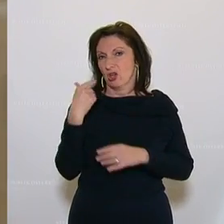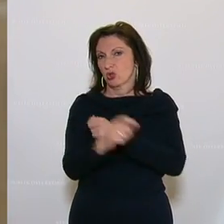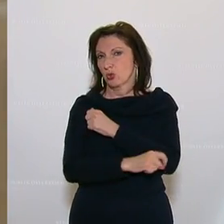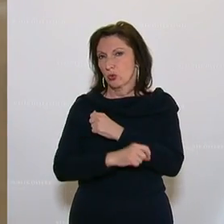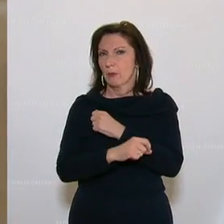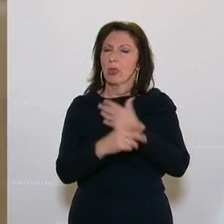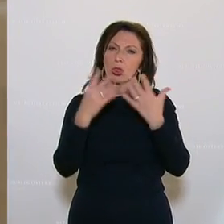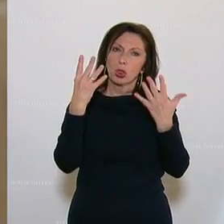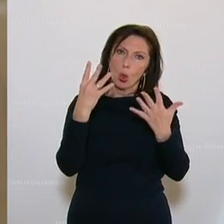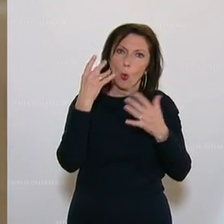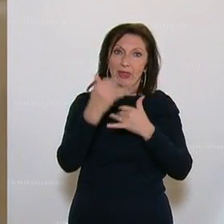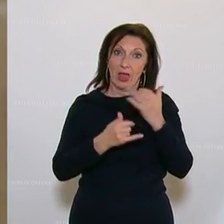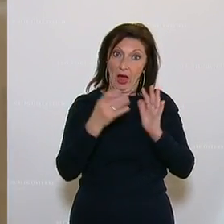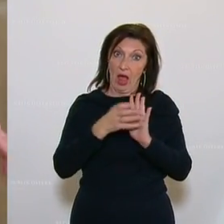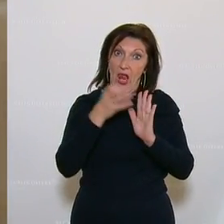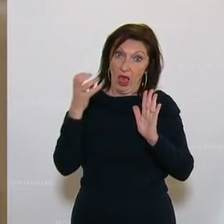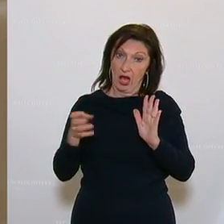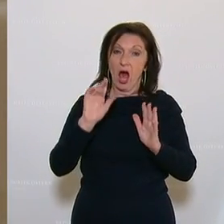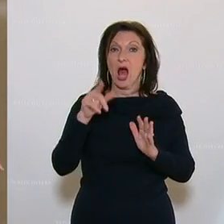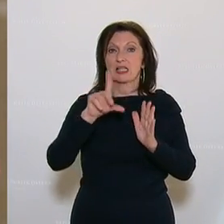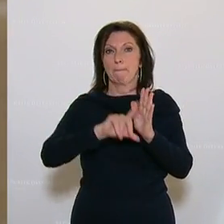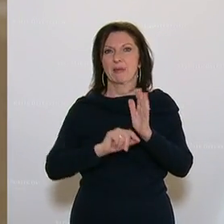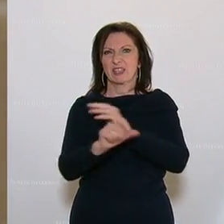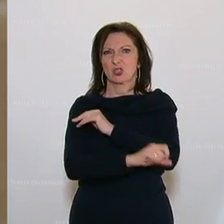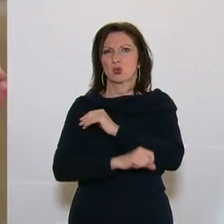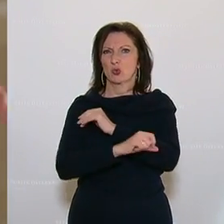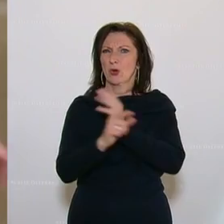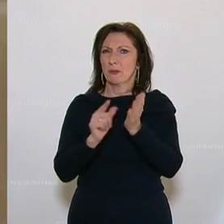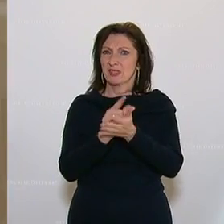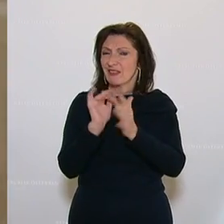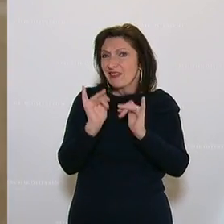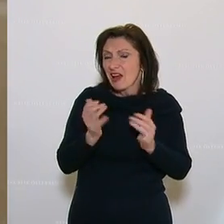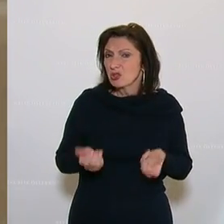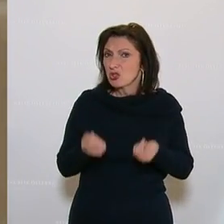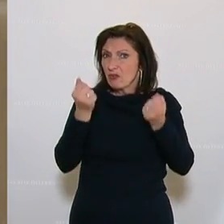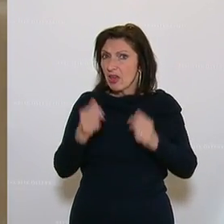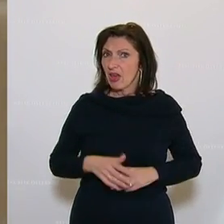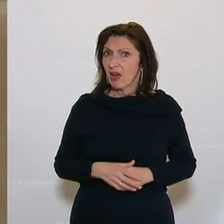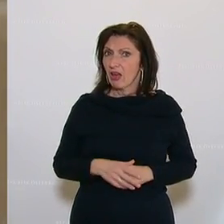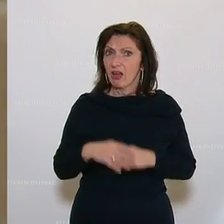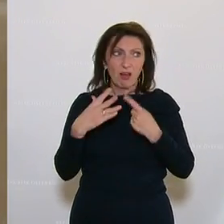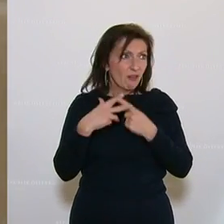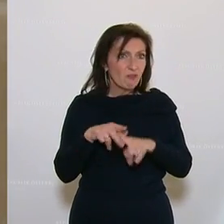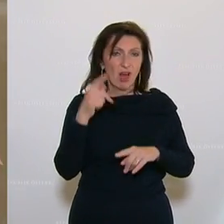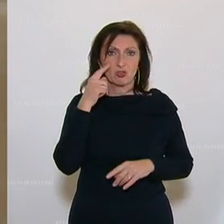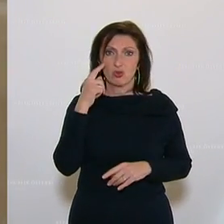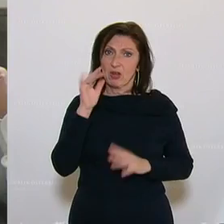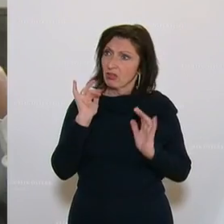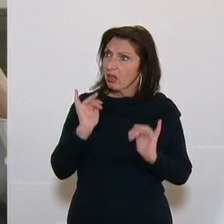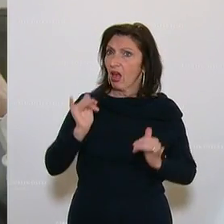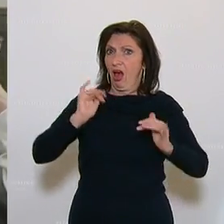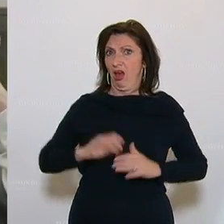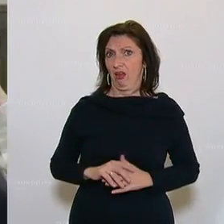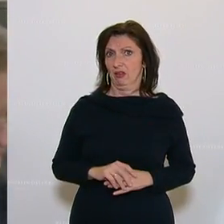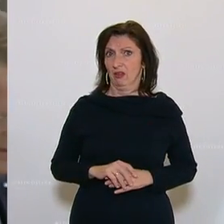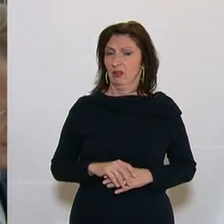neun Jahre länger als Mindeststudienzeit. Das ist halt schwierig, Werkstudent zu sein und das sollte man zur Kenntnis